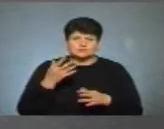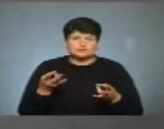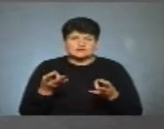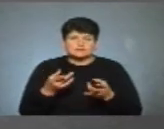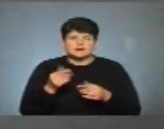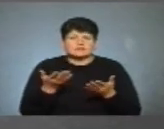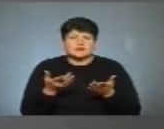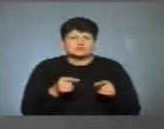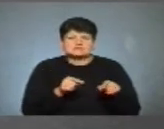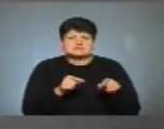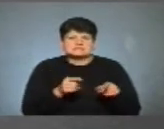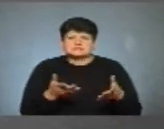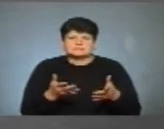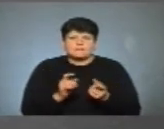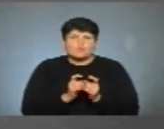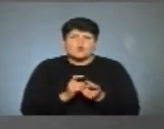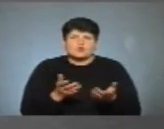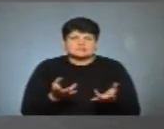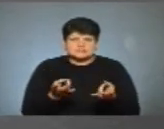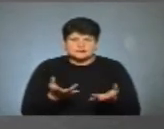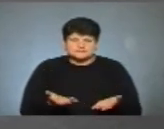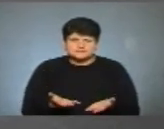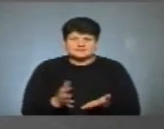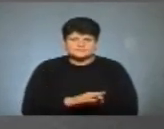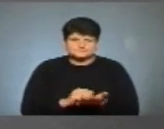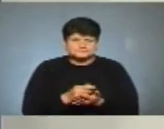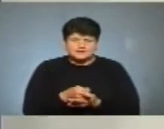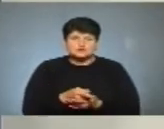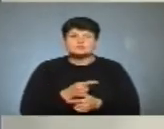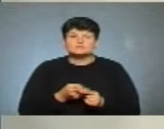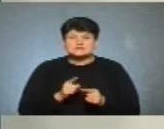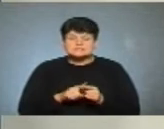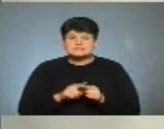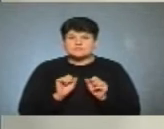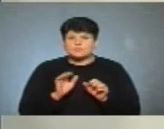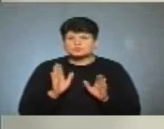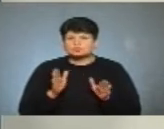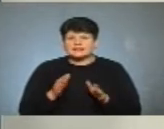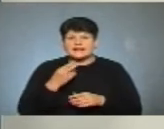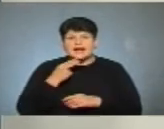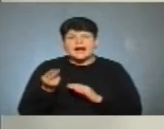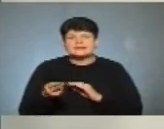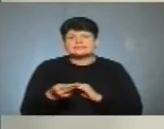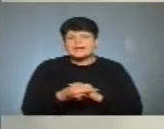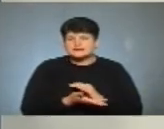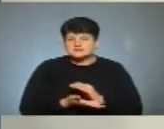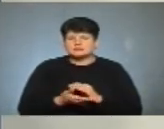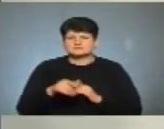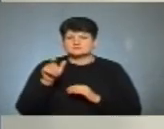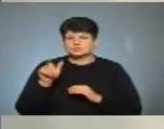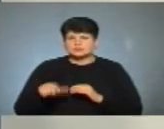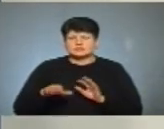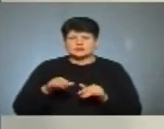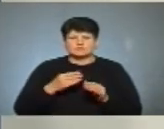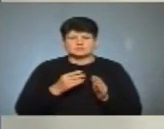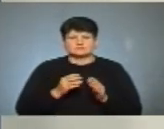чином з ним, скажімо так, боротися, для того, щоб, оскільки це може бути, це може бути розцінно і як агітація, оскільки виборець потім